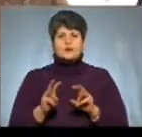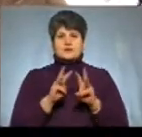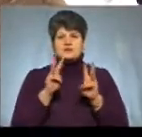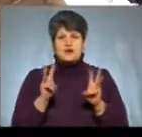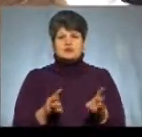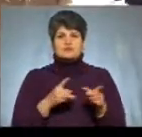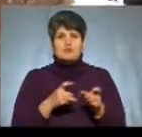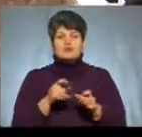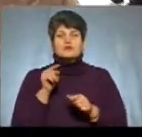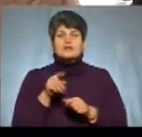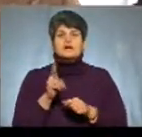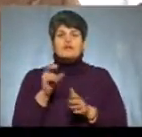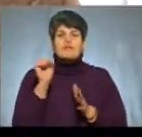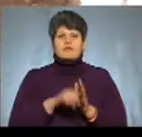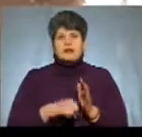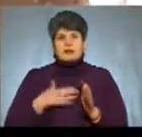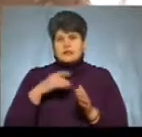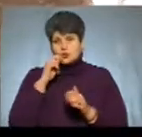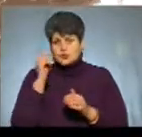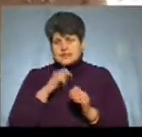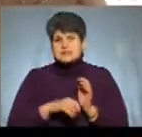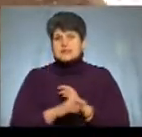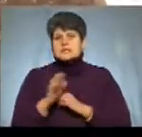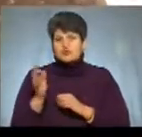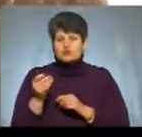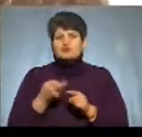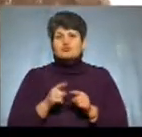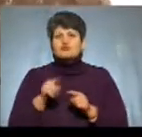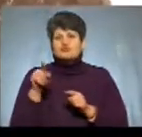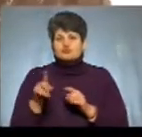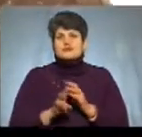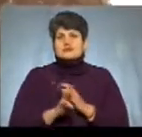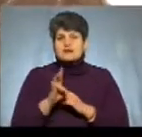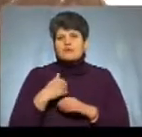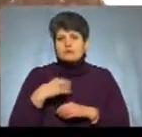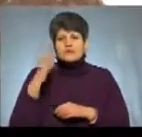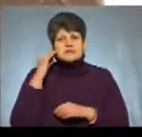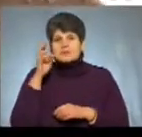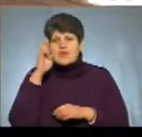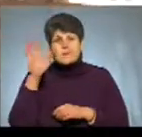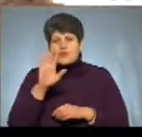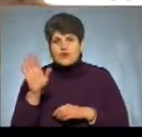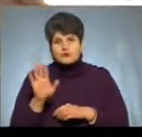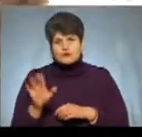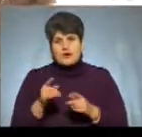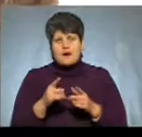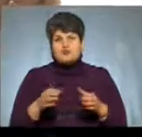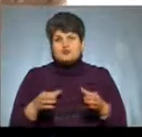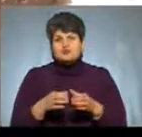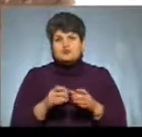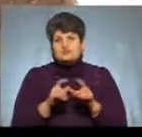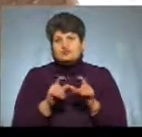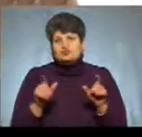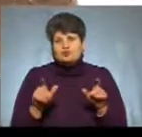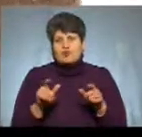вибуває наших українців на Сході. Тому цю церкву ми вважаємо не божою структурою, а структурою політичного